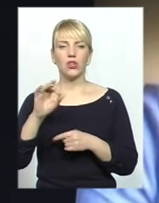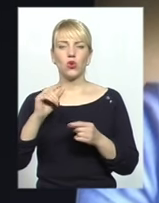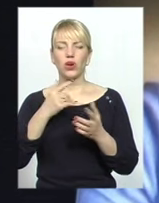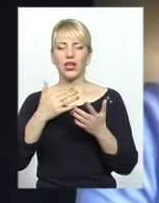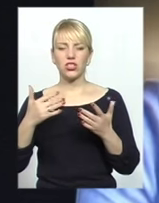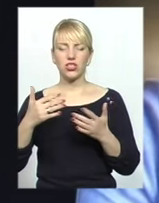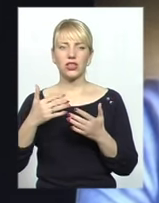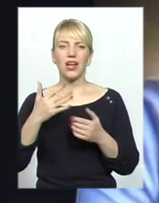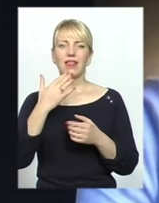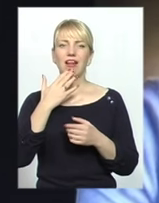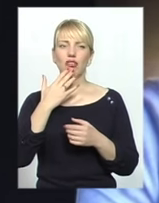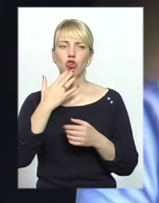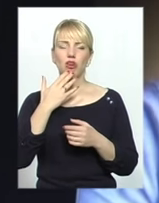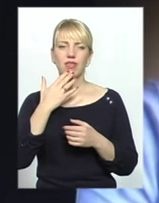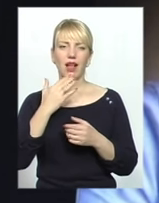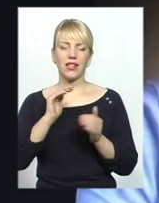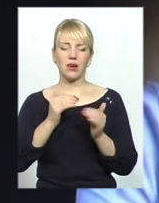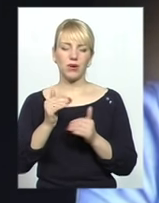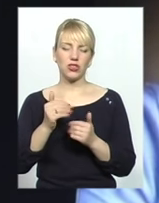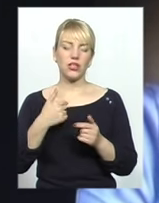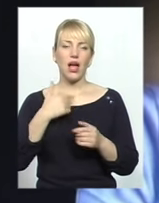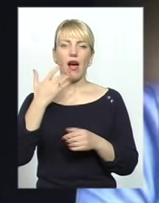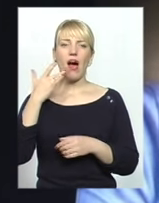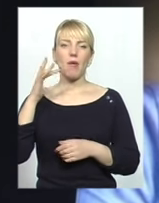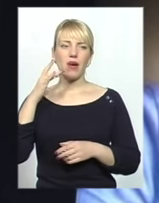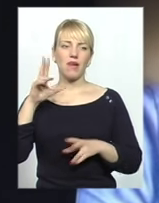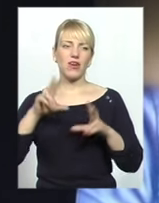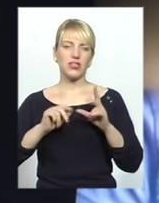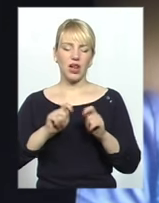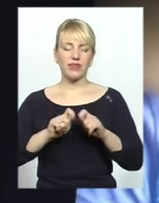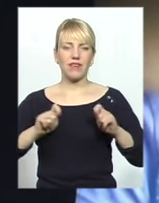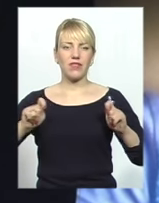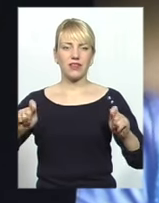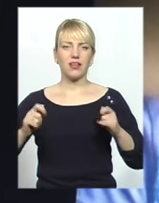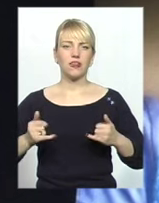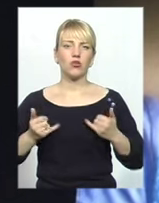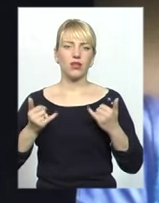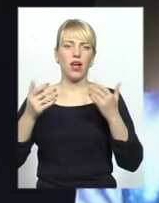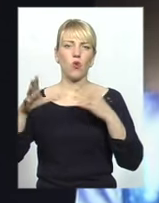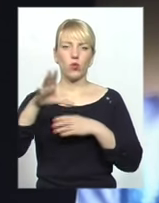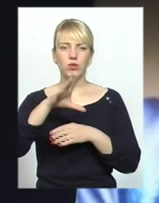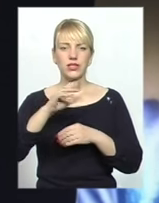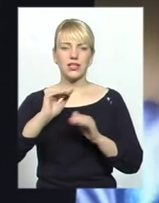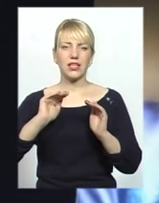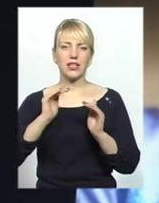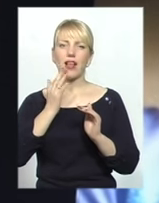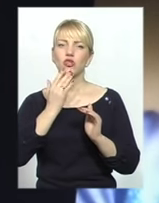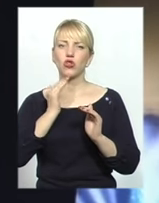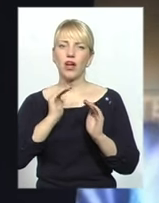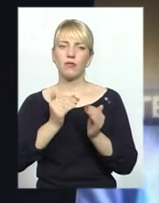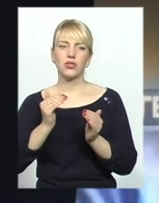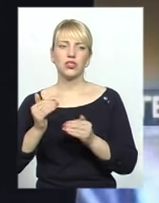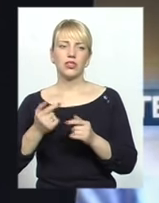Скажімо так, Америка взагалі рахувалася країною відкритою для всіх меншин. Це взагалі одне слово